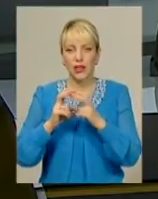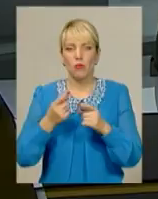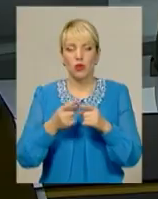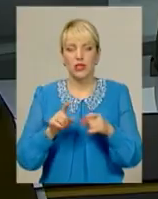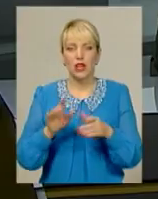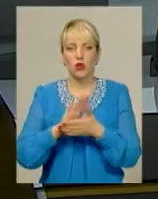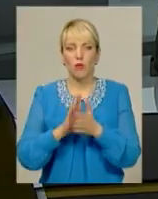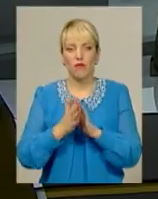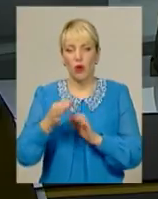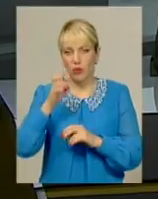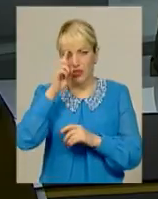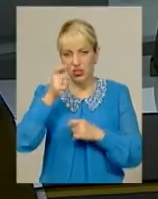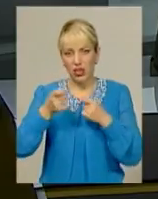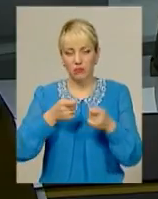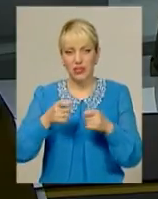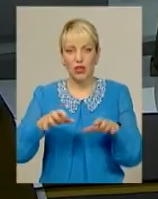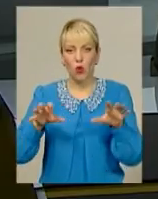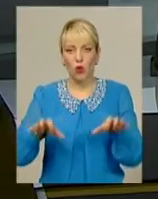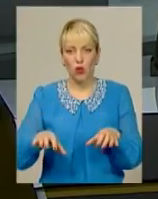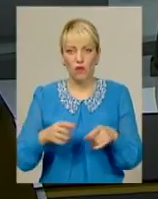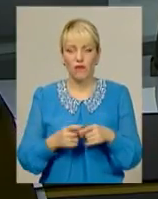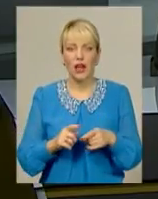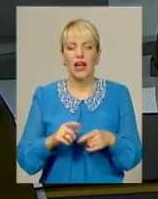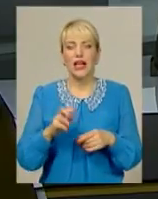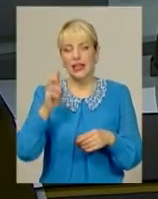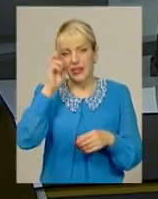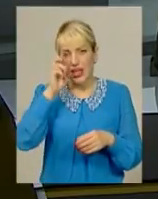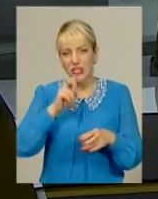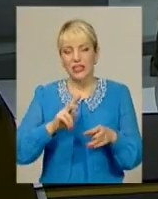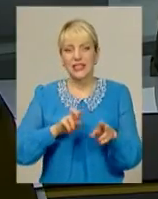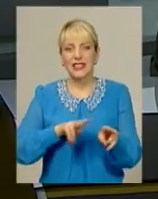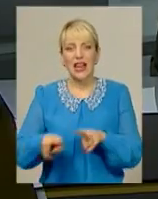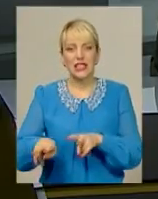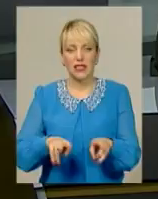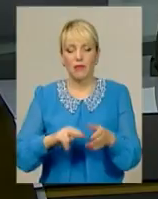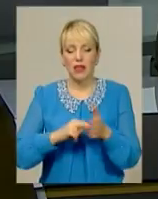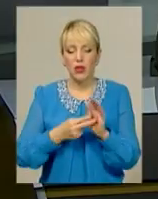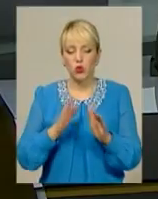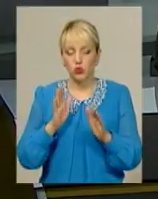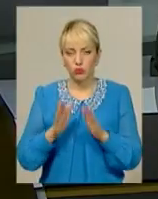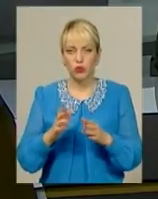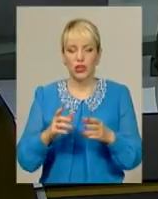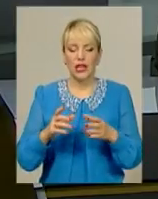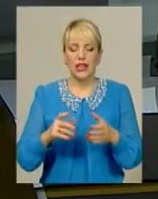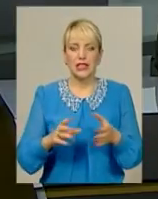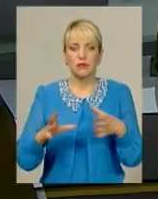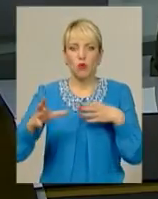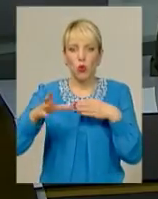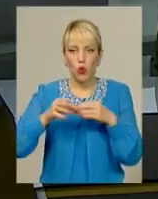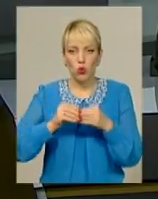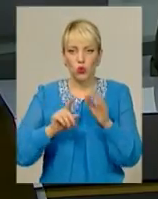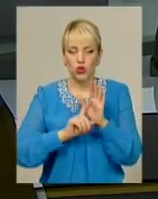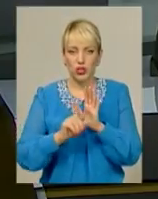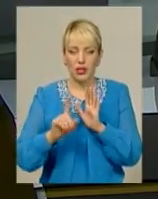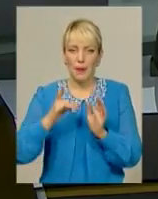із представниками Південно-Західної залізниці. Планується, що рейковий автобус сполучатиме станції обласного центру та Білогірського